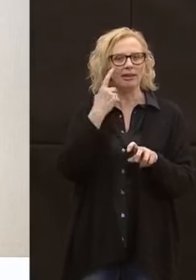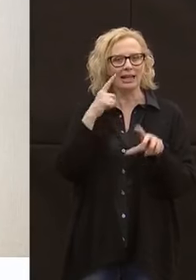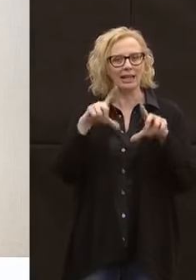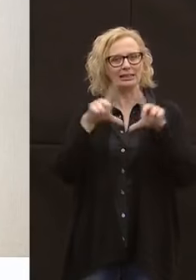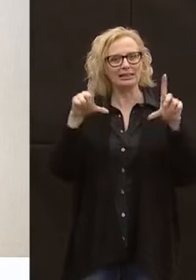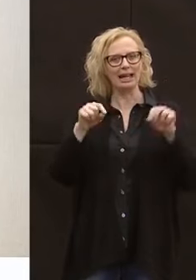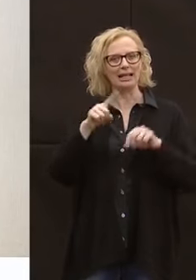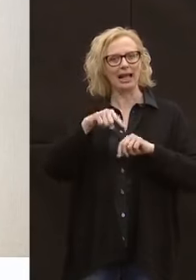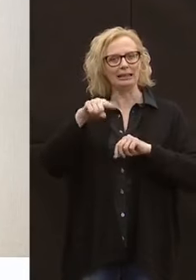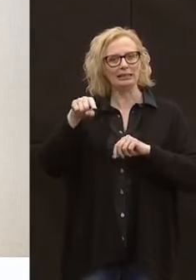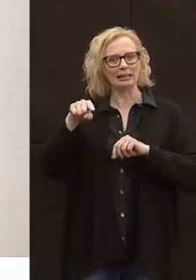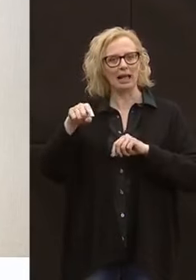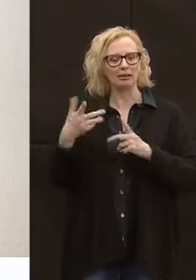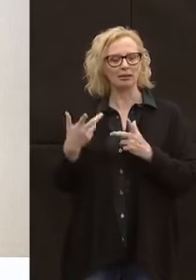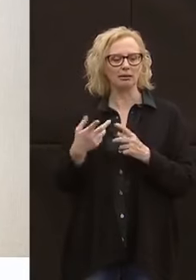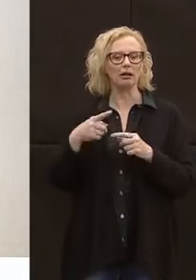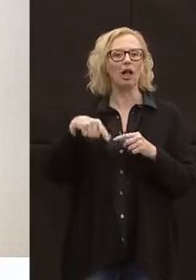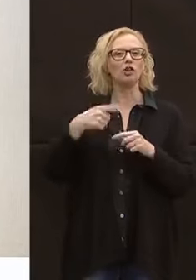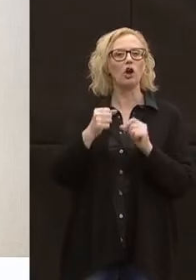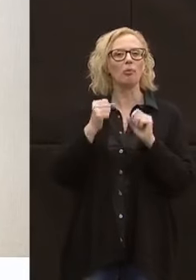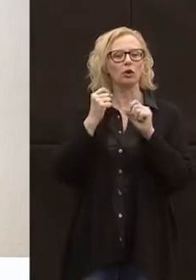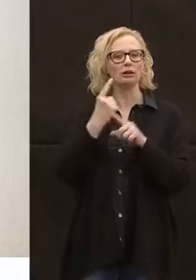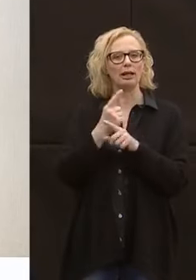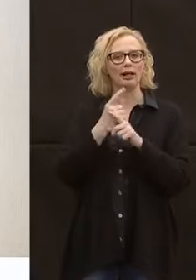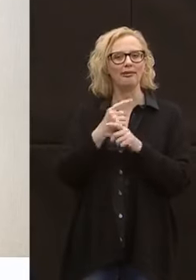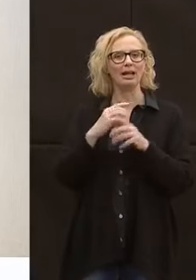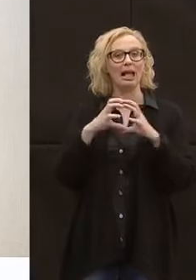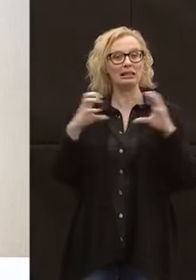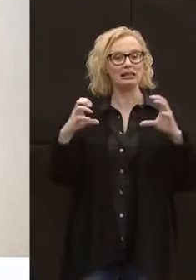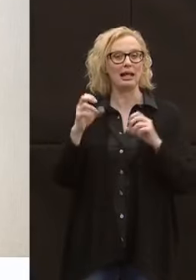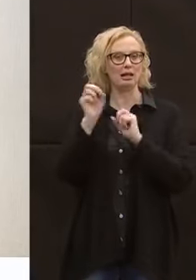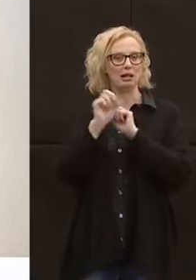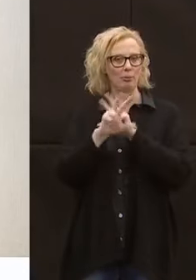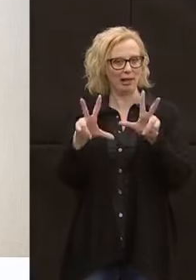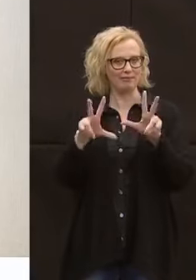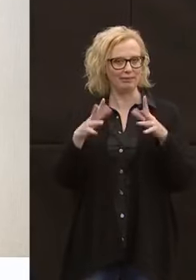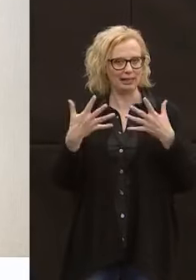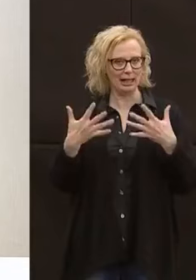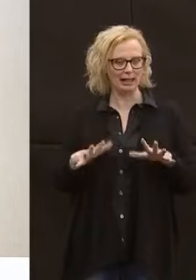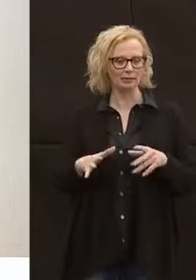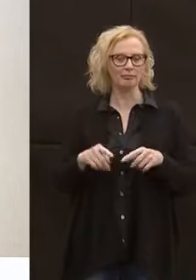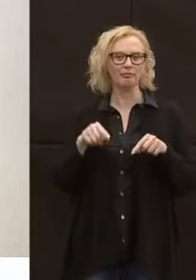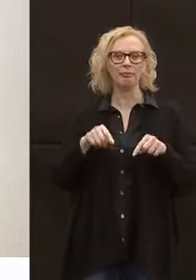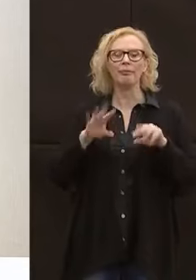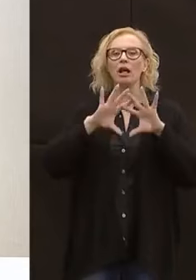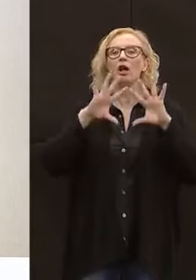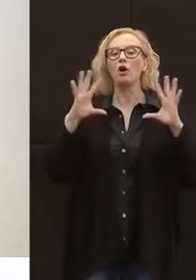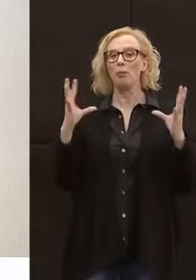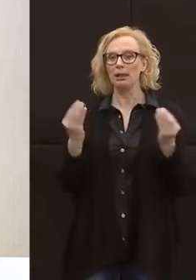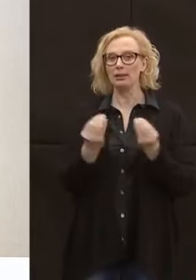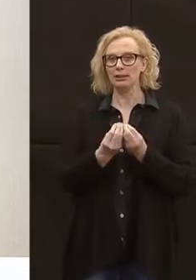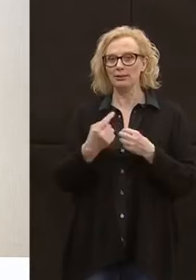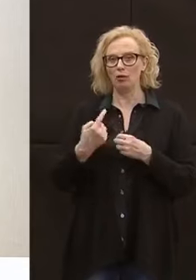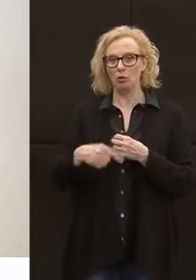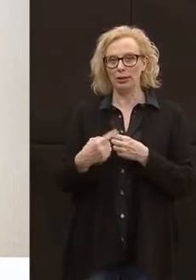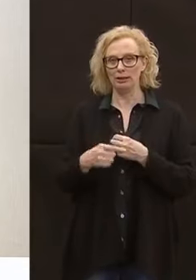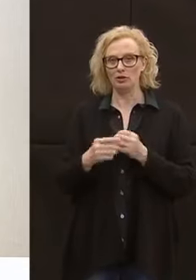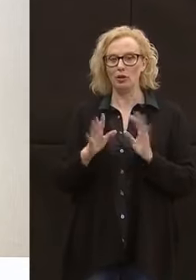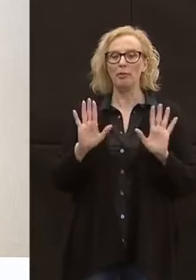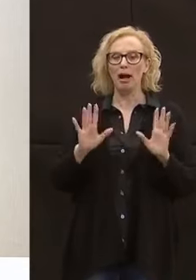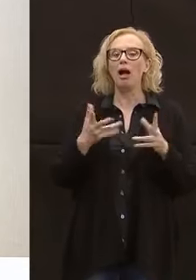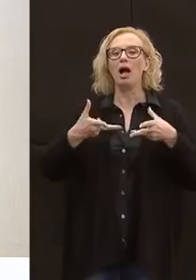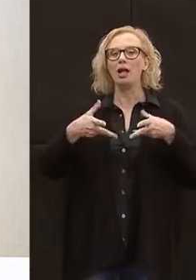Istat e che devono essere comunicate all'azienda stessa. Quindi questo è l'ammontare complessivo dei decessi ma che